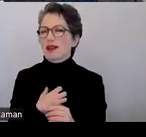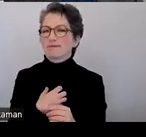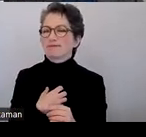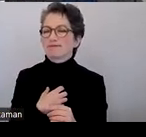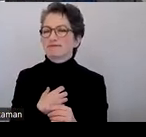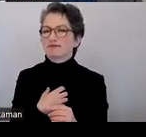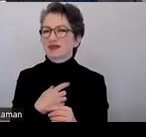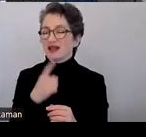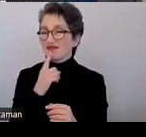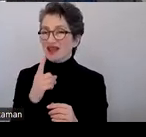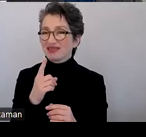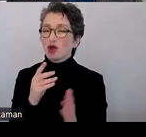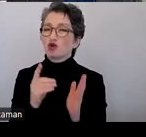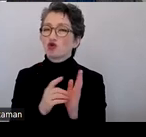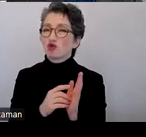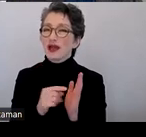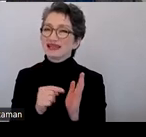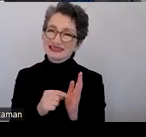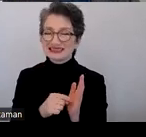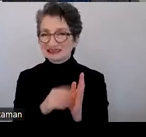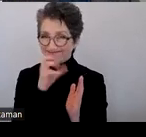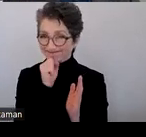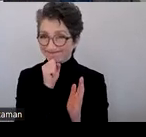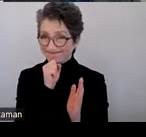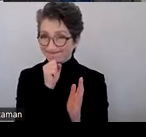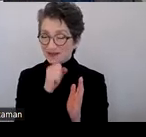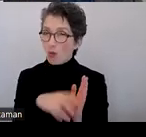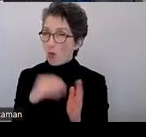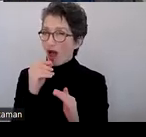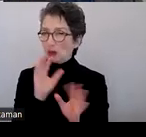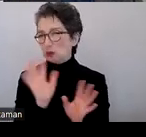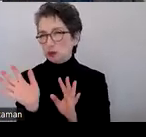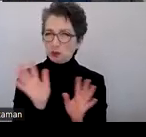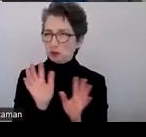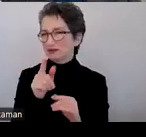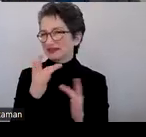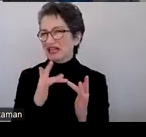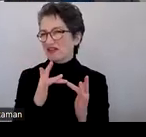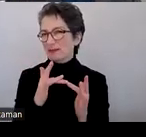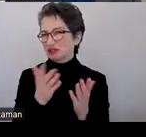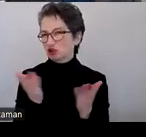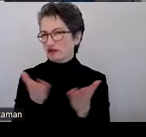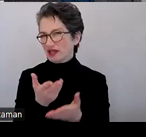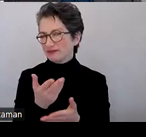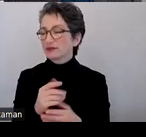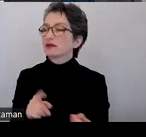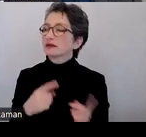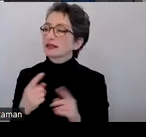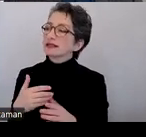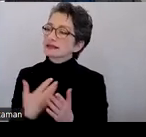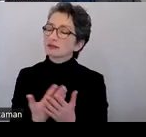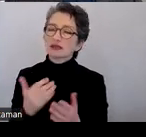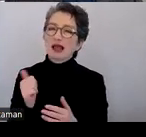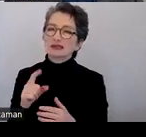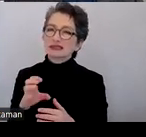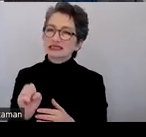man vertrauliche Dokumente hat, die möchte man vielleicht nicht hochladen auf dem Web-Server. Und dann gibt es Access PDF. Das ist